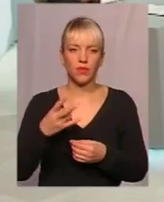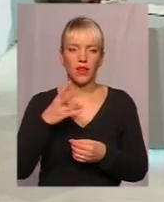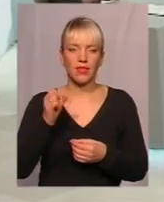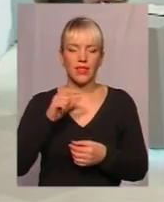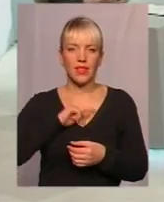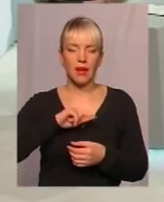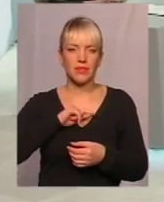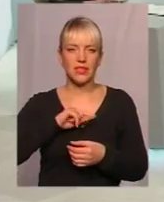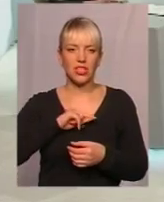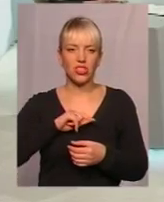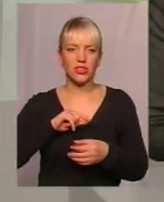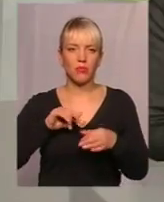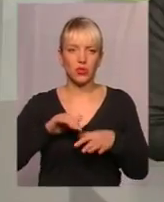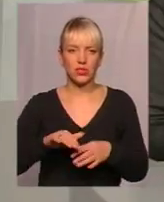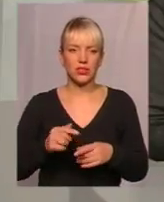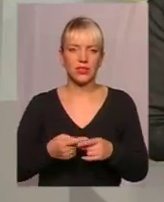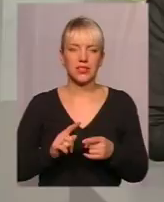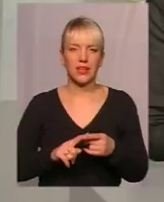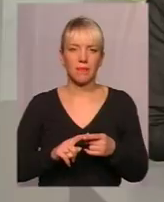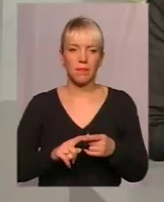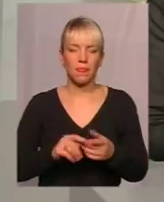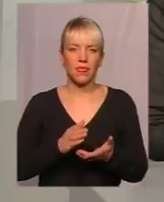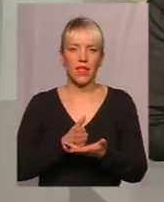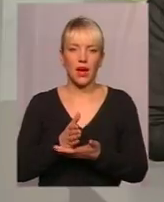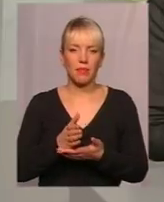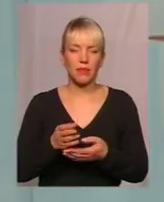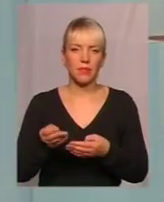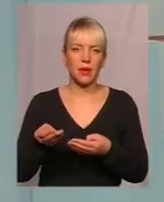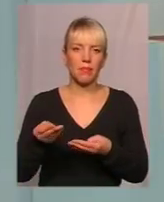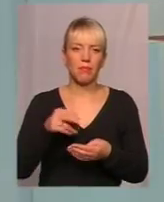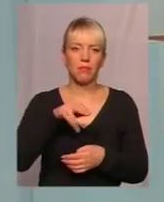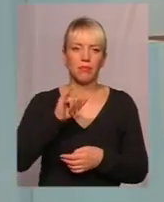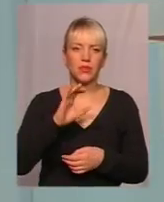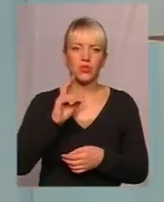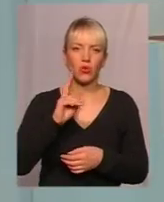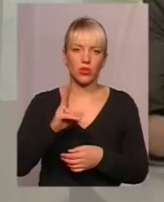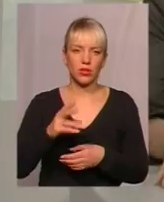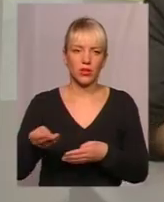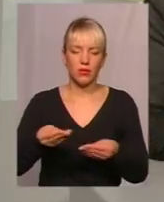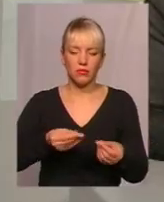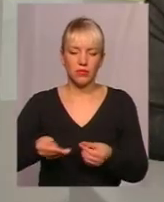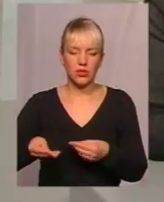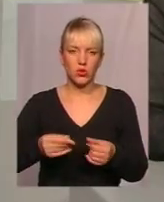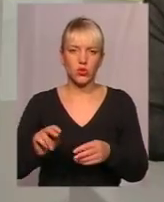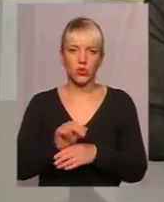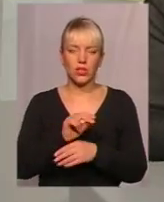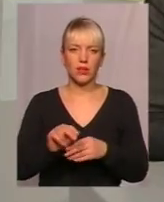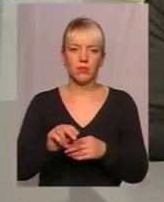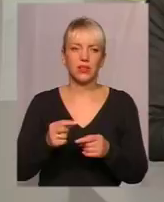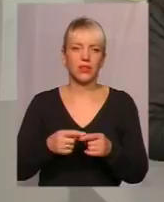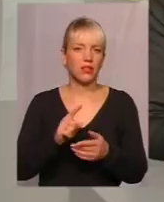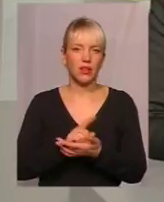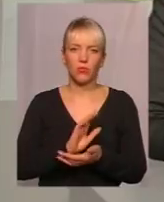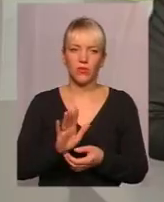на психічну структуру. Це є напрямок піскової терапії. Це коли дітки вадують? Це не обов'язково